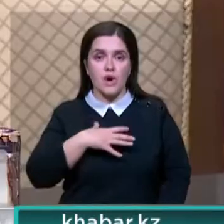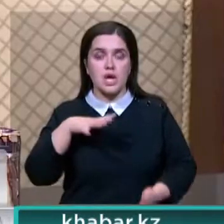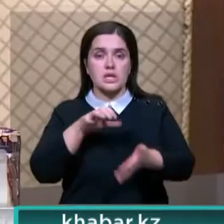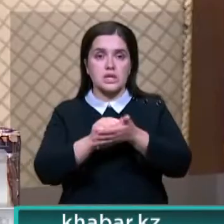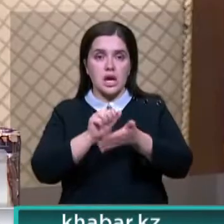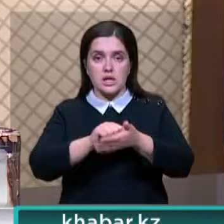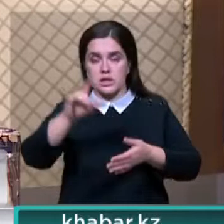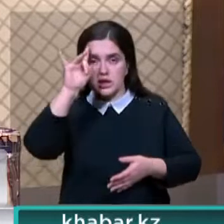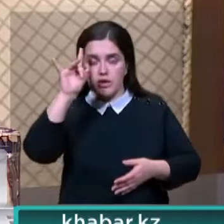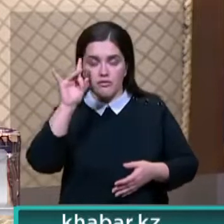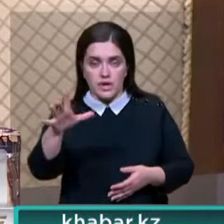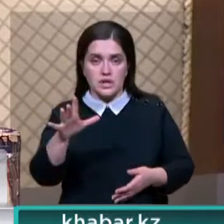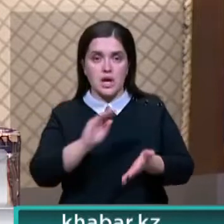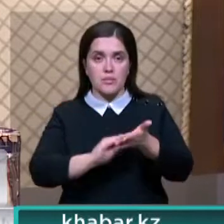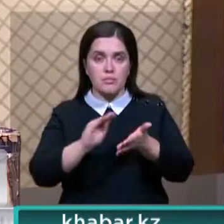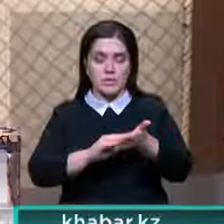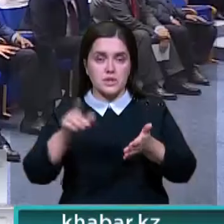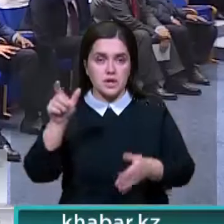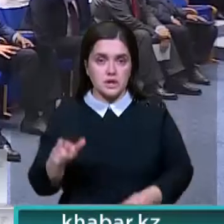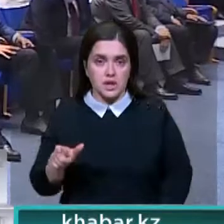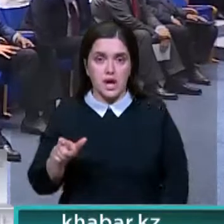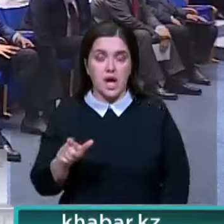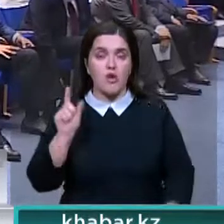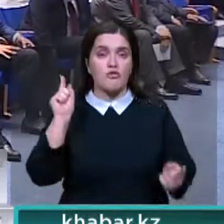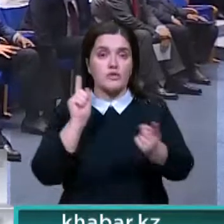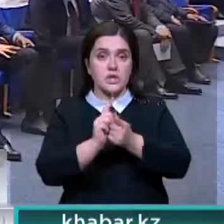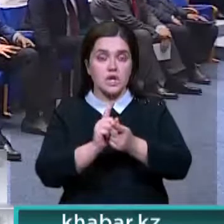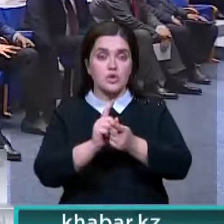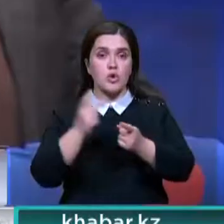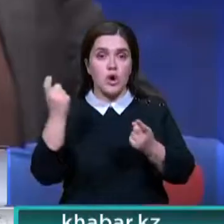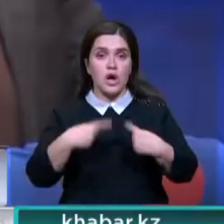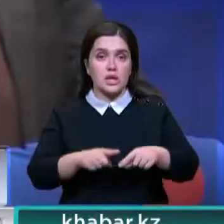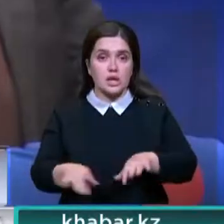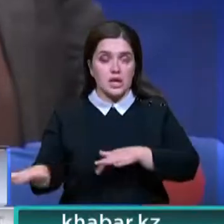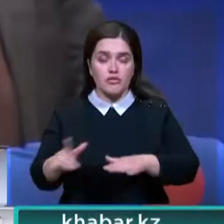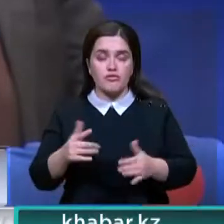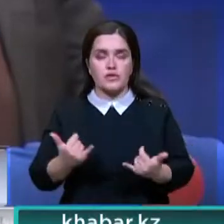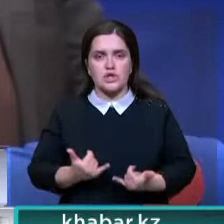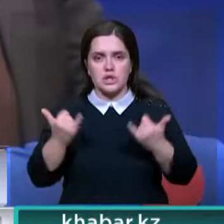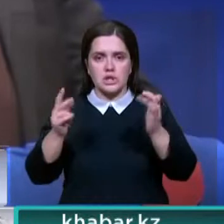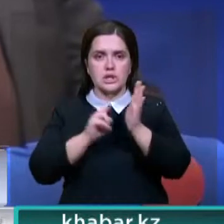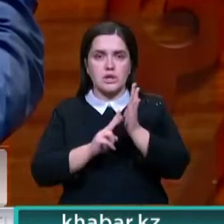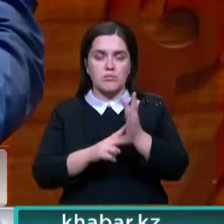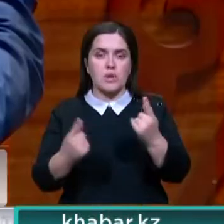известный писатель и алашевед Турсен Журтбай. Встречу организовали в честь его 70-летнего юбилея.